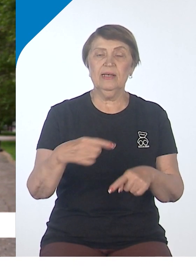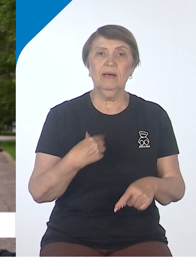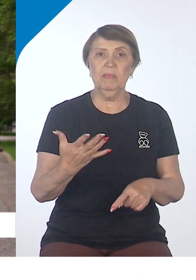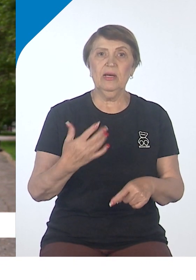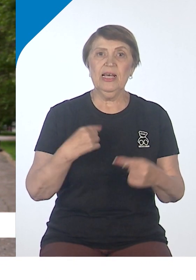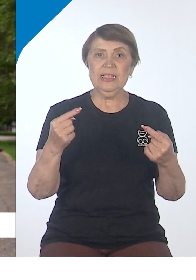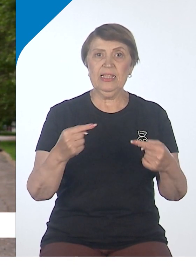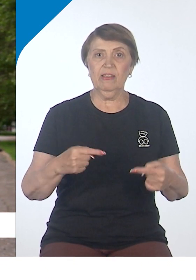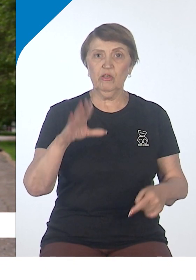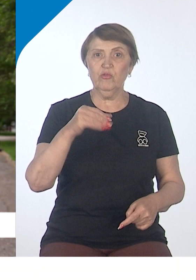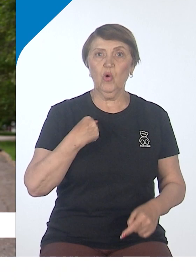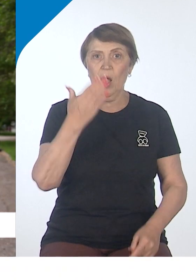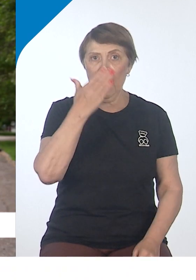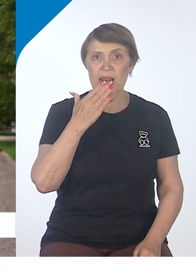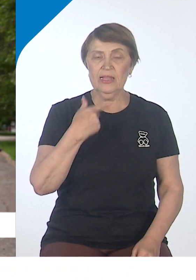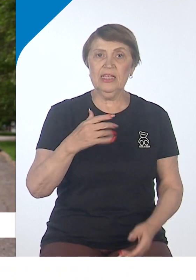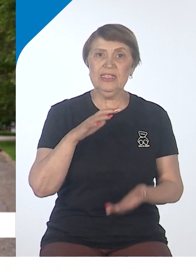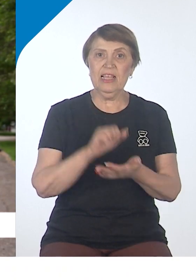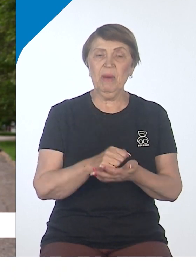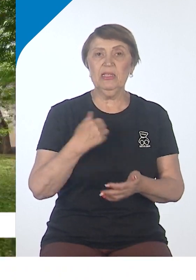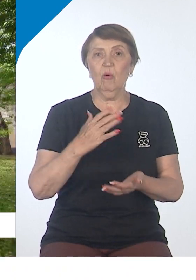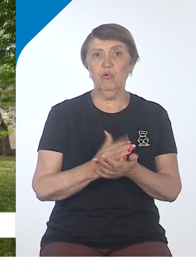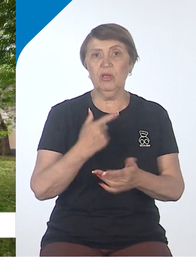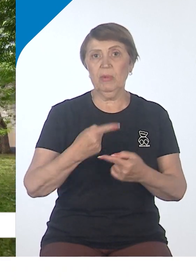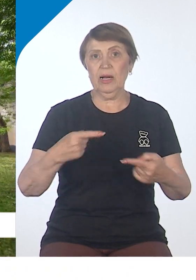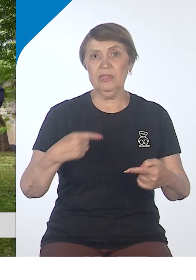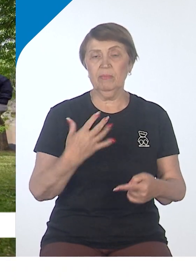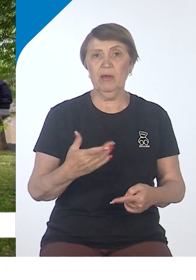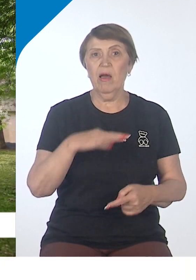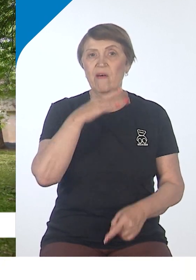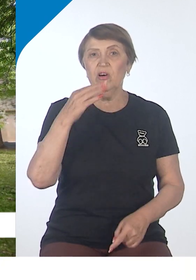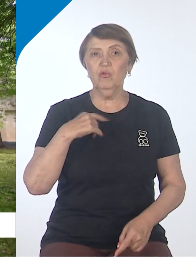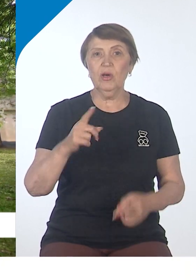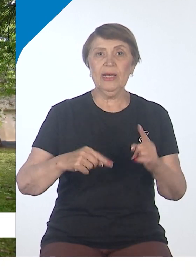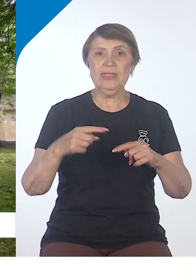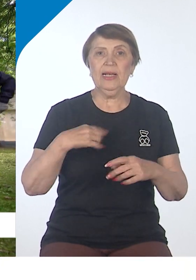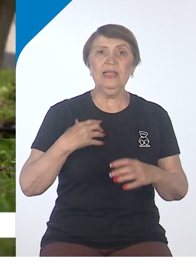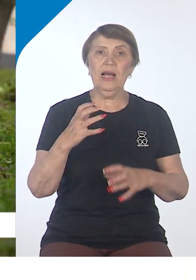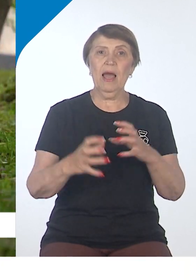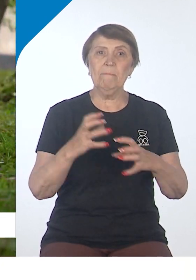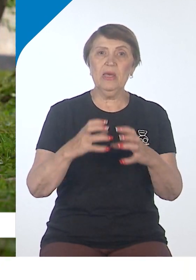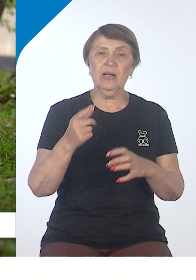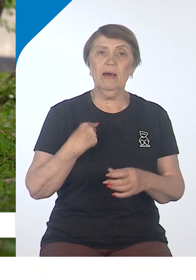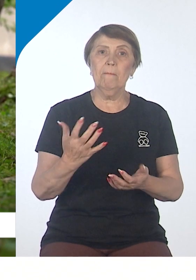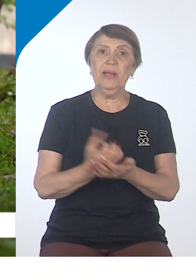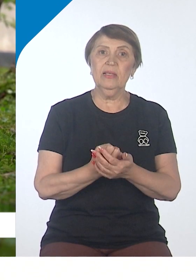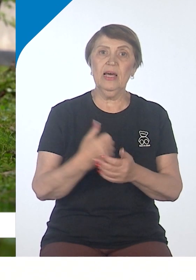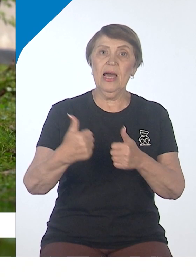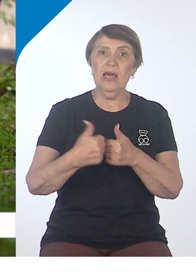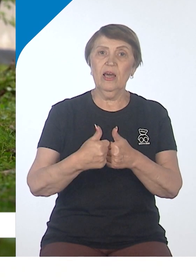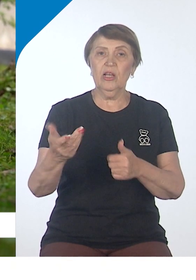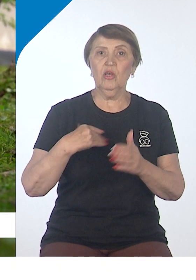соответственно, все лето планируем заниматься покосами на этой территории. Во многих странах мира принято рядом с домом убираться.